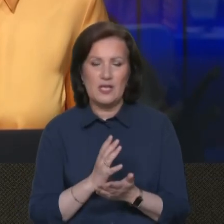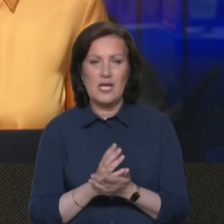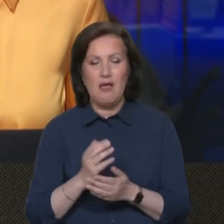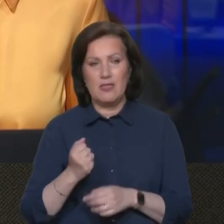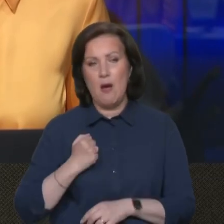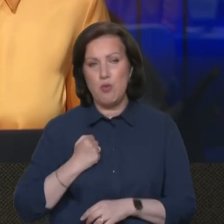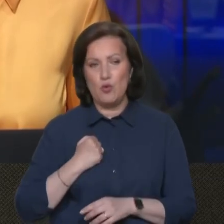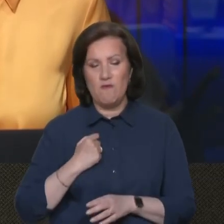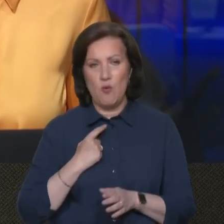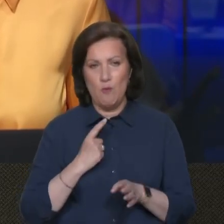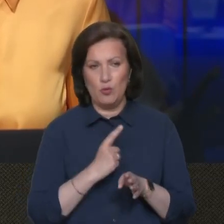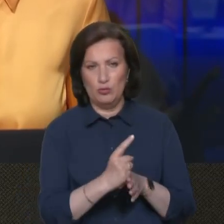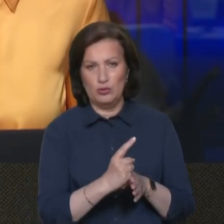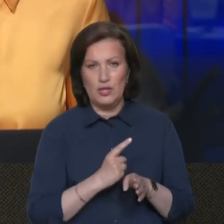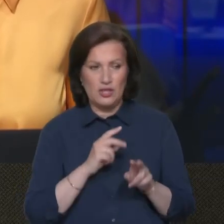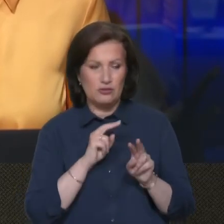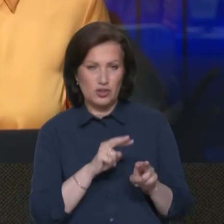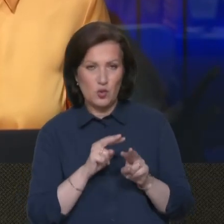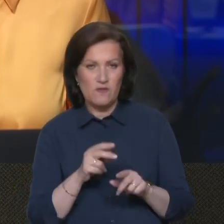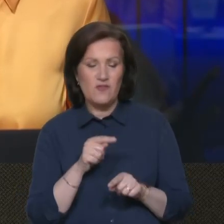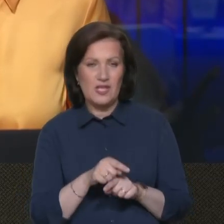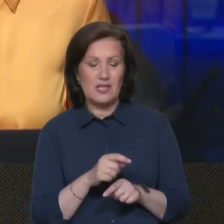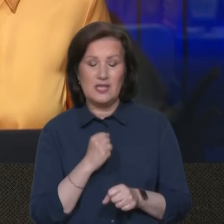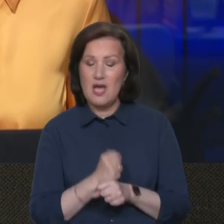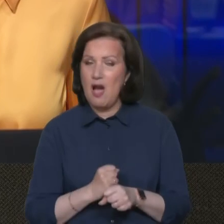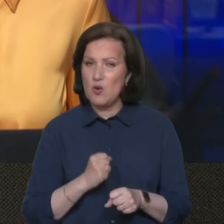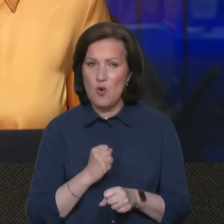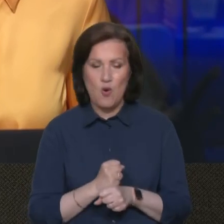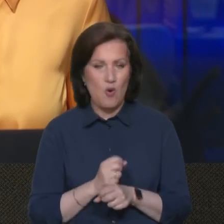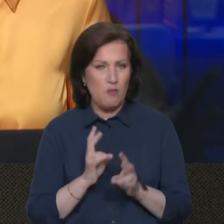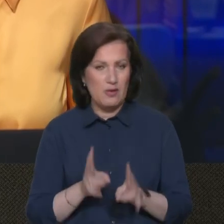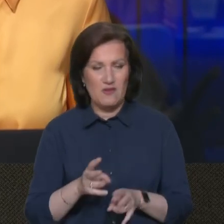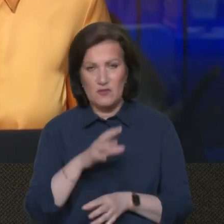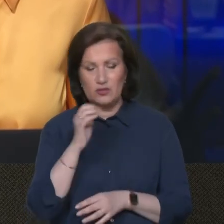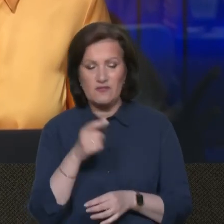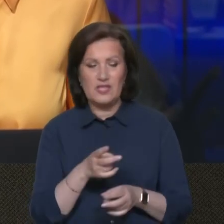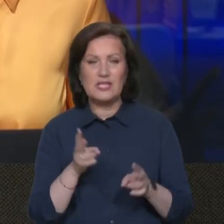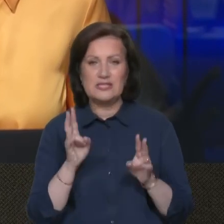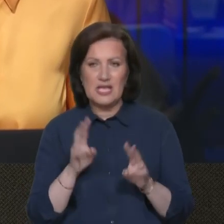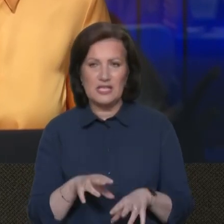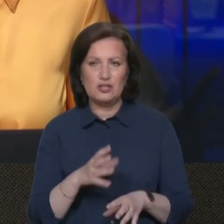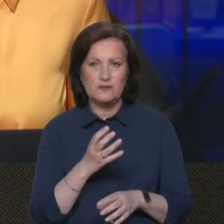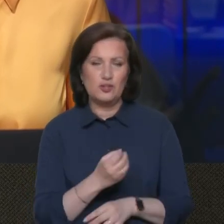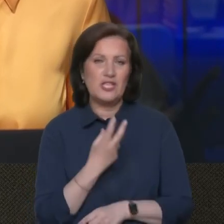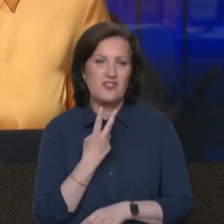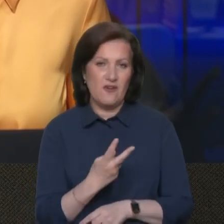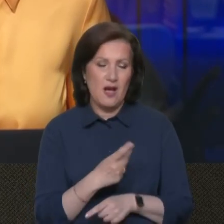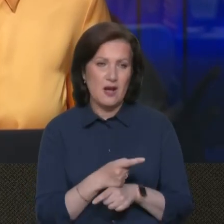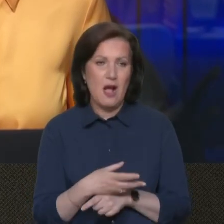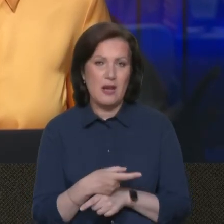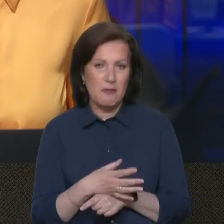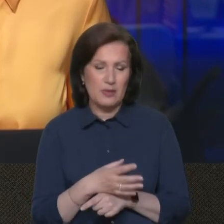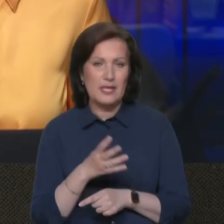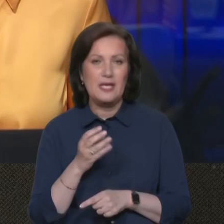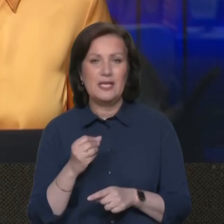чергуванні, виходячи з того, що він наробив вночі, він залишив на своєму борту ще два калібри